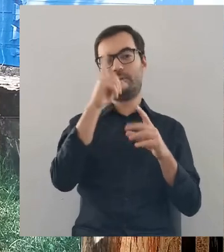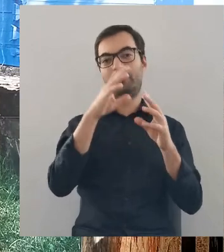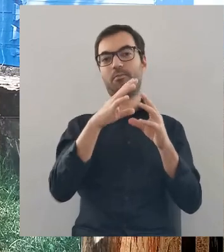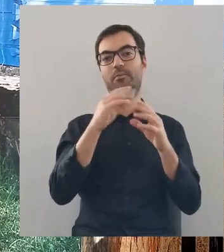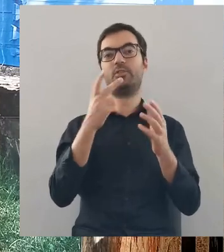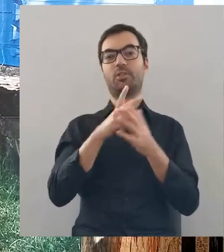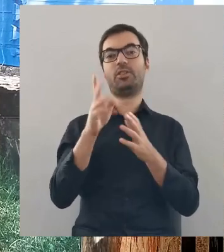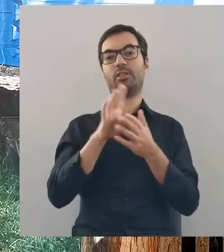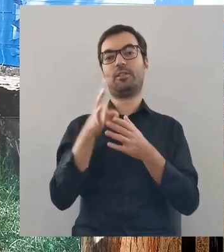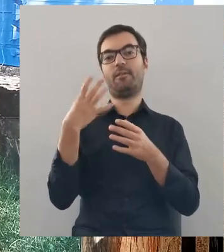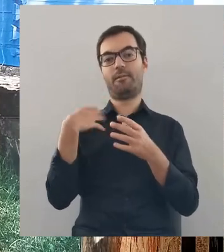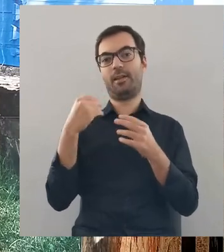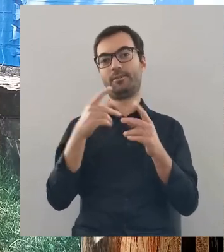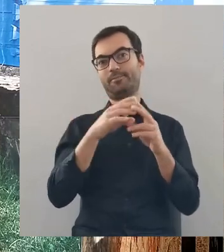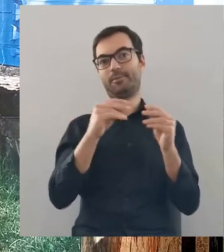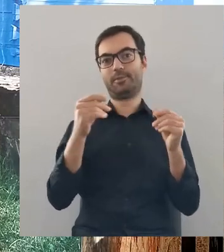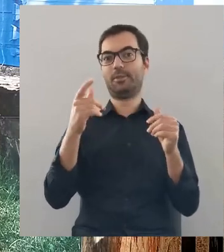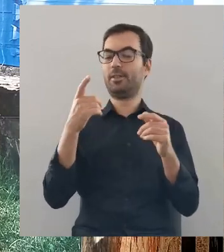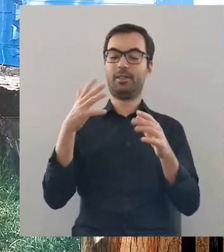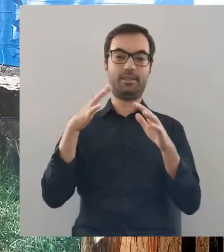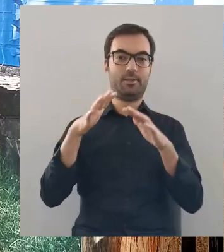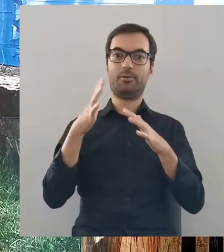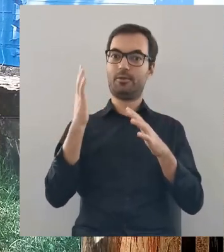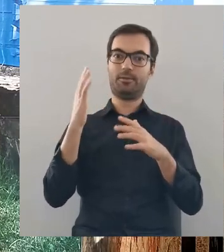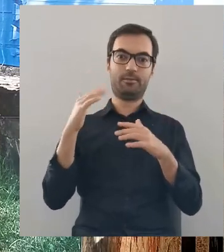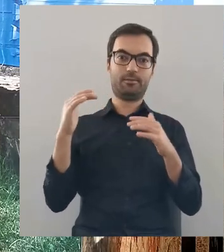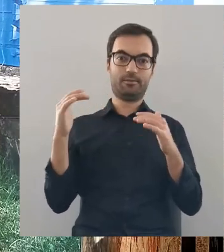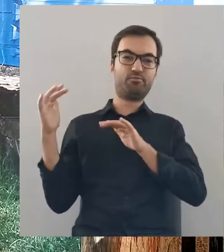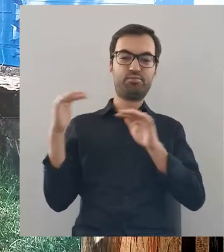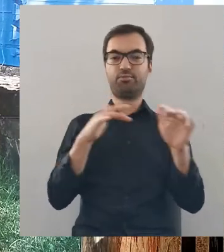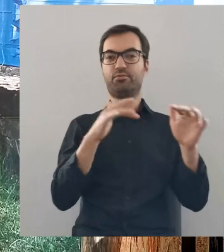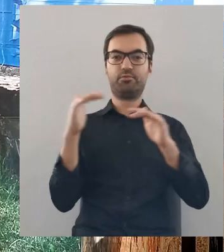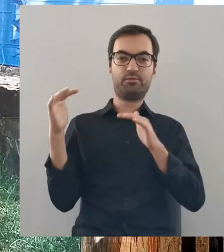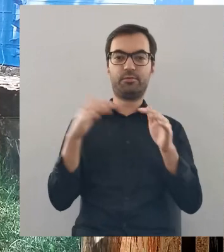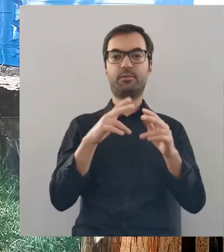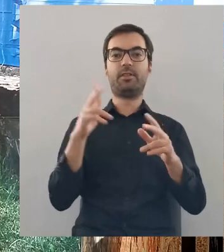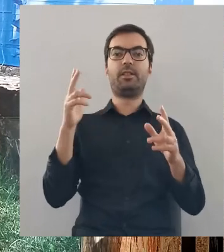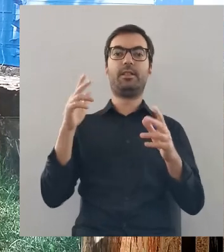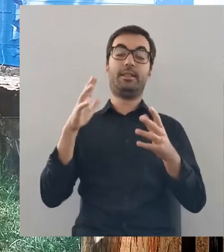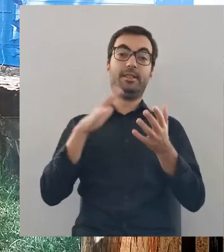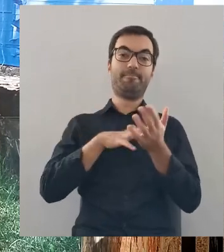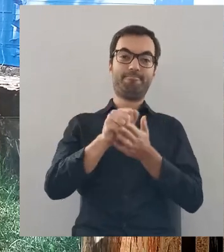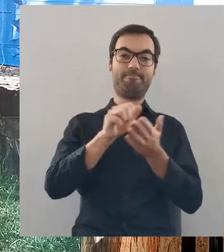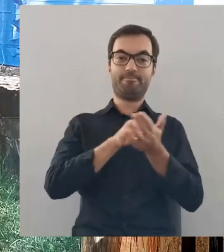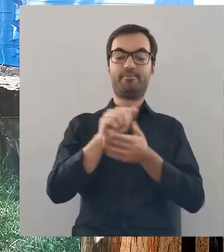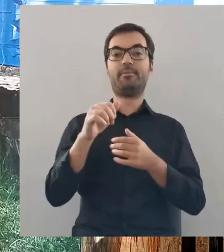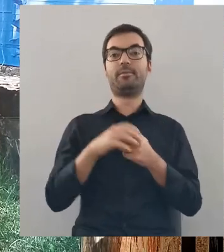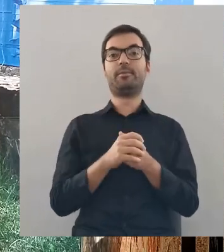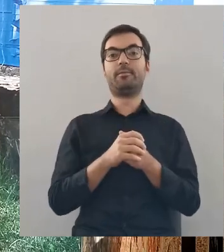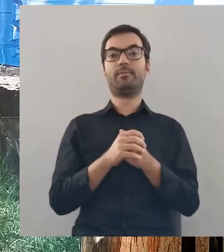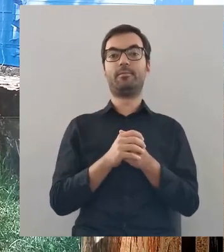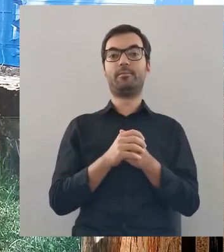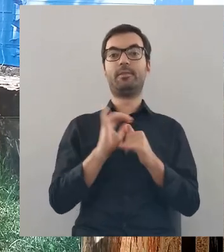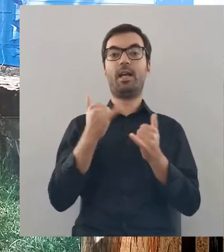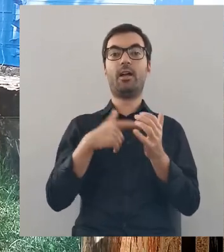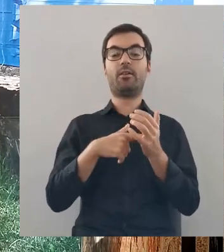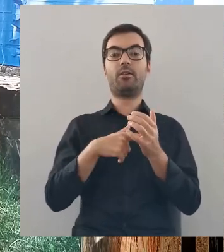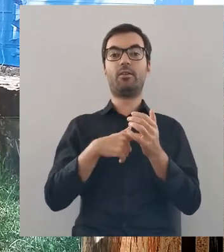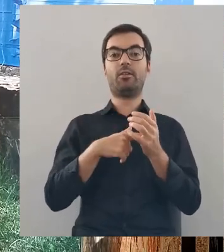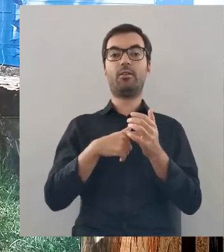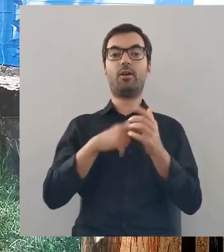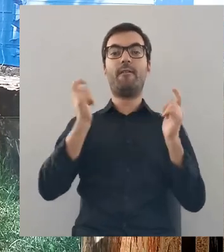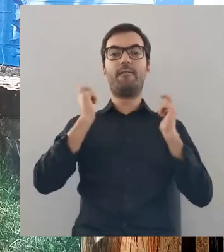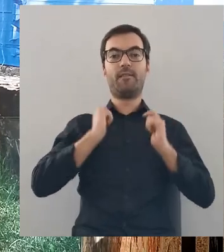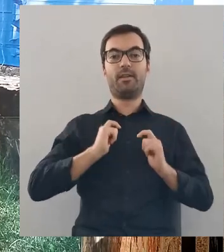jak Państwu opowiadałam, XIII-XIV wiek przetoczyły się nawały napastnicze i kiedy